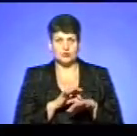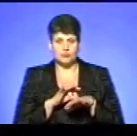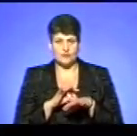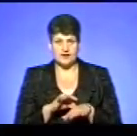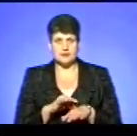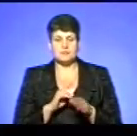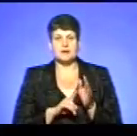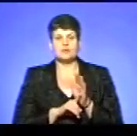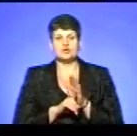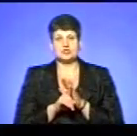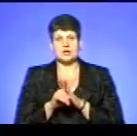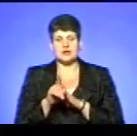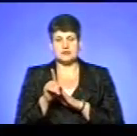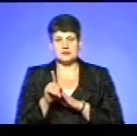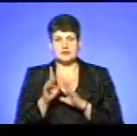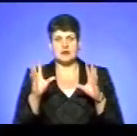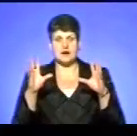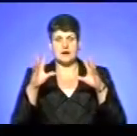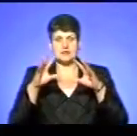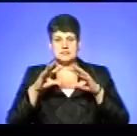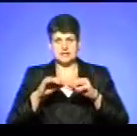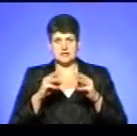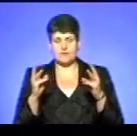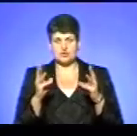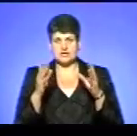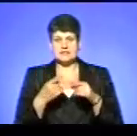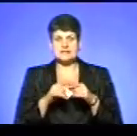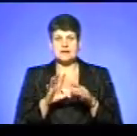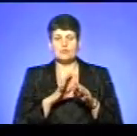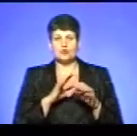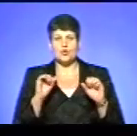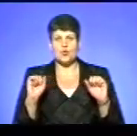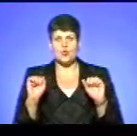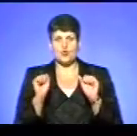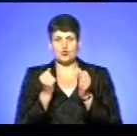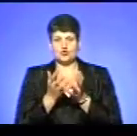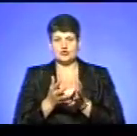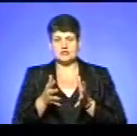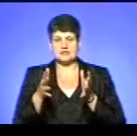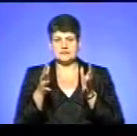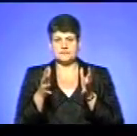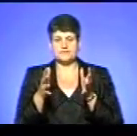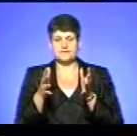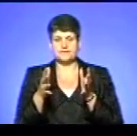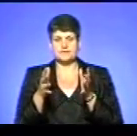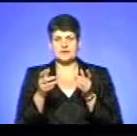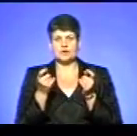ми приступили безпосередньо до самого гасіння пожежі. Це було охолоджено резервуар, збитий,